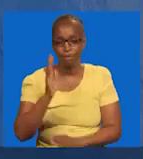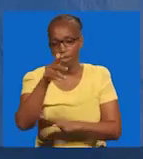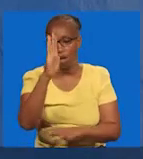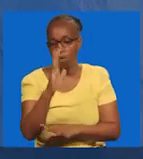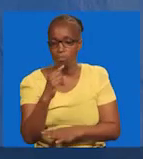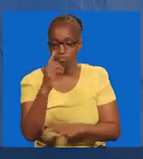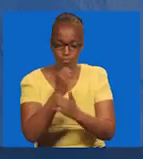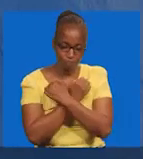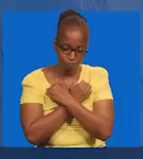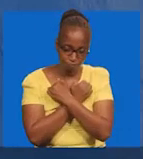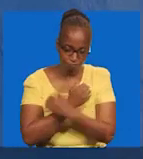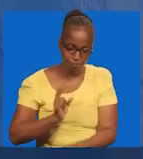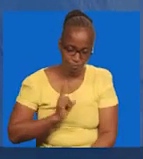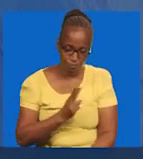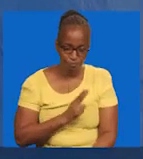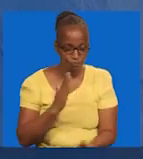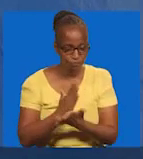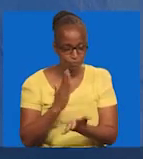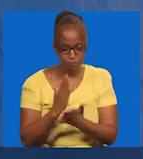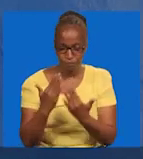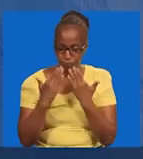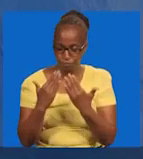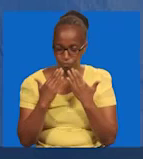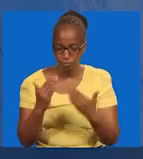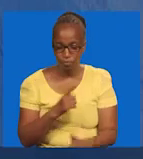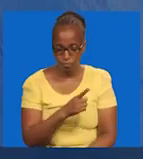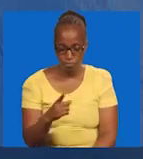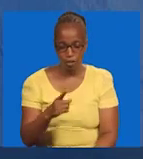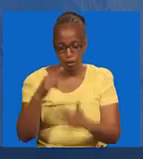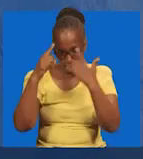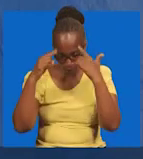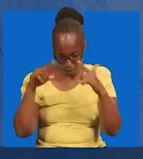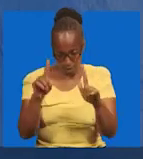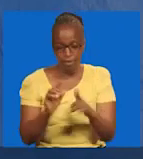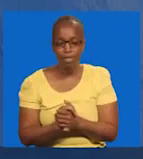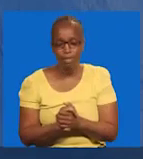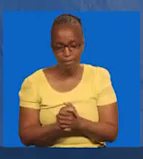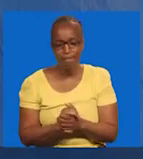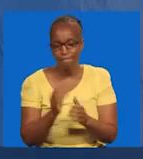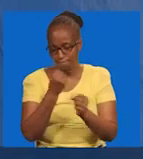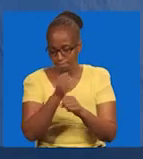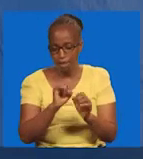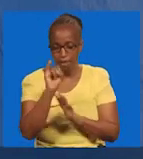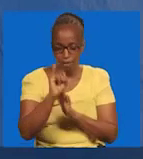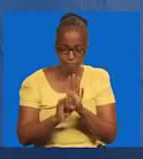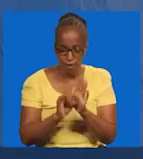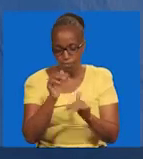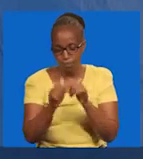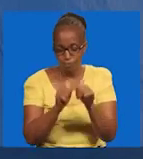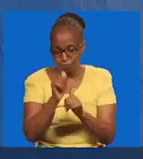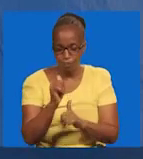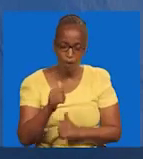Mungu wetu, mungu, tupendaye, tunashukuru, kwa ushindi waanjabu,